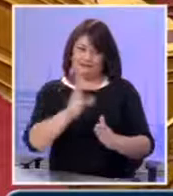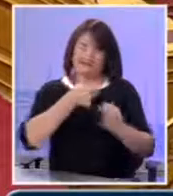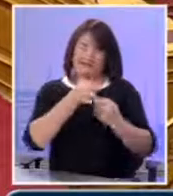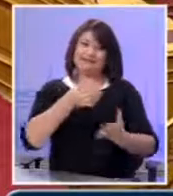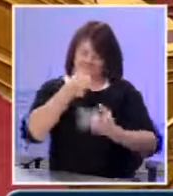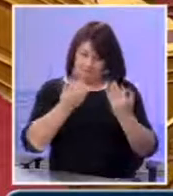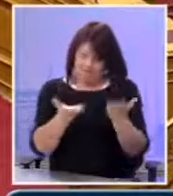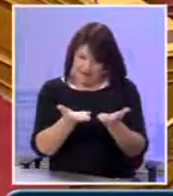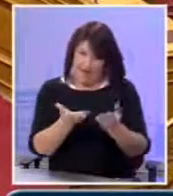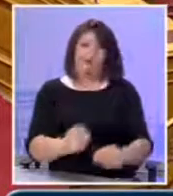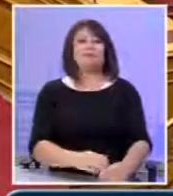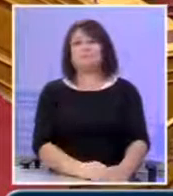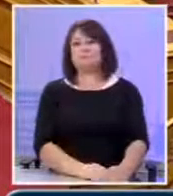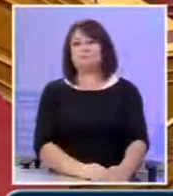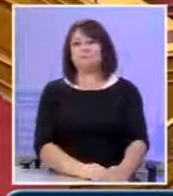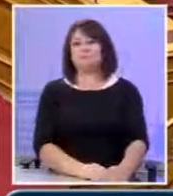Το λόγο κύριε Μαντά